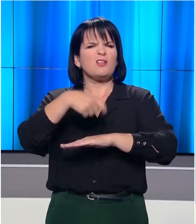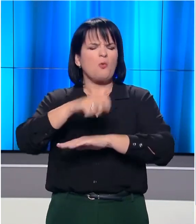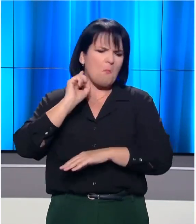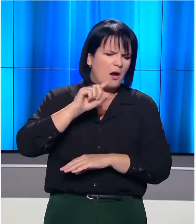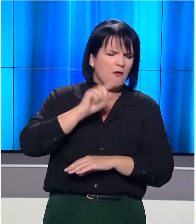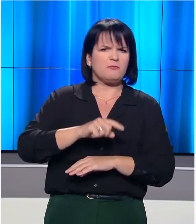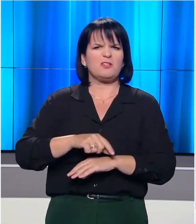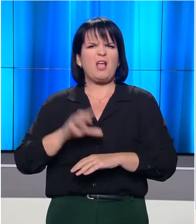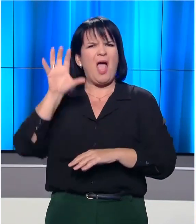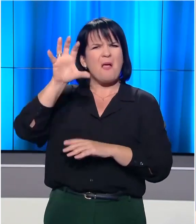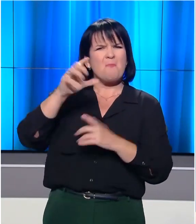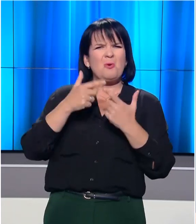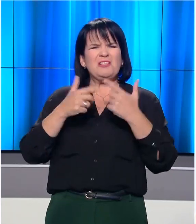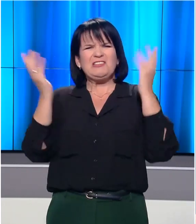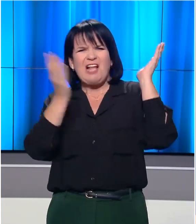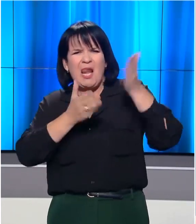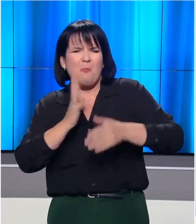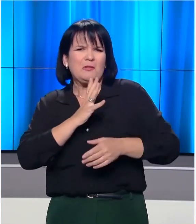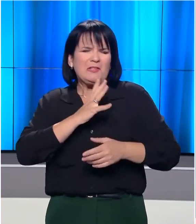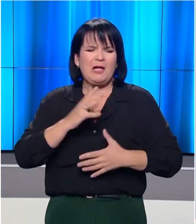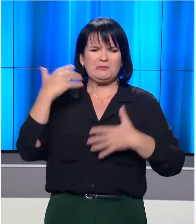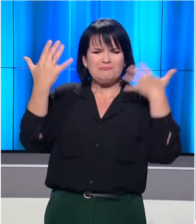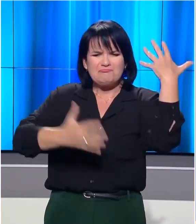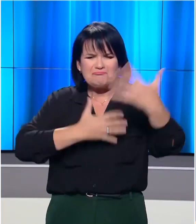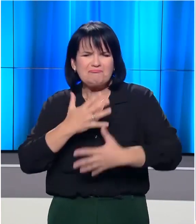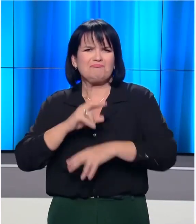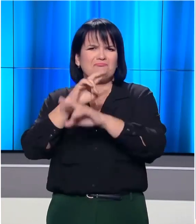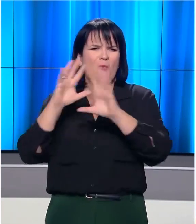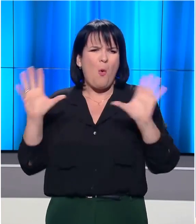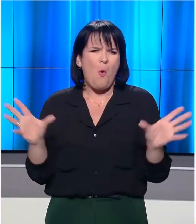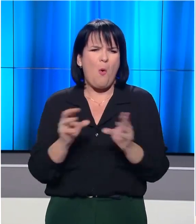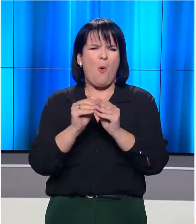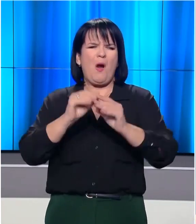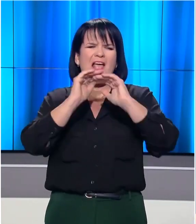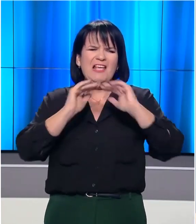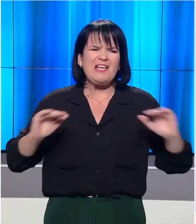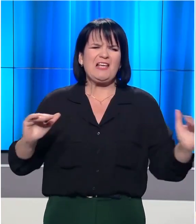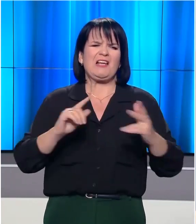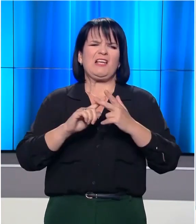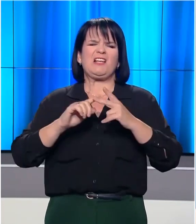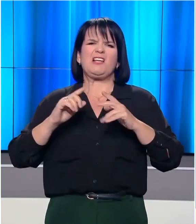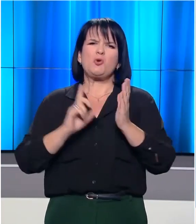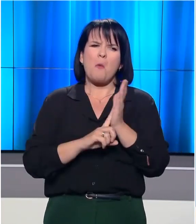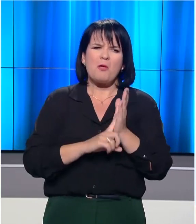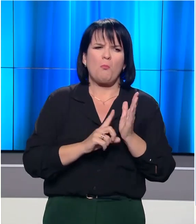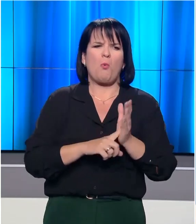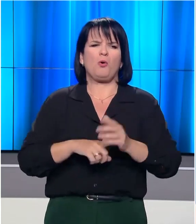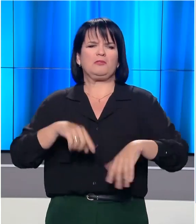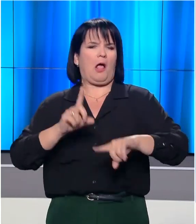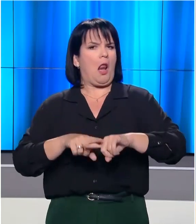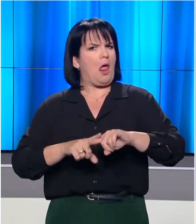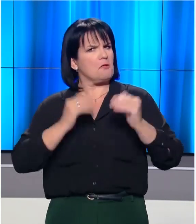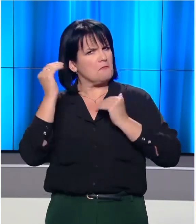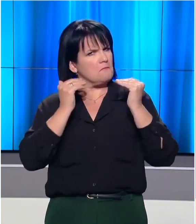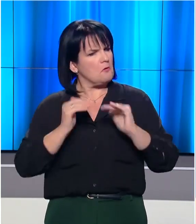Σε μια εποχή όπου χυμάζεται ο άνθρωπος, χυμάζεται η διεθνή ζωμιμάτα, χυμάζεται η ειρήνη, ουδής μπορεί να αμφισβητήσει ότι η Ελλάδα